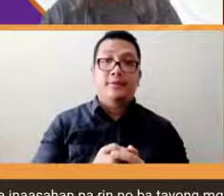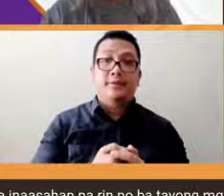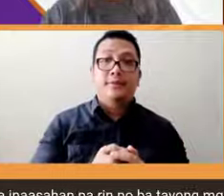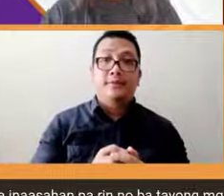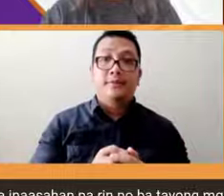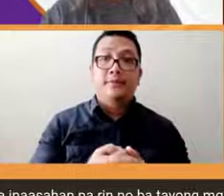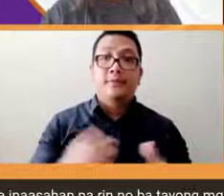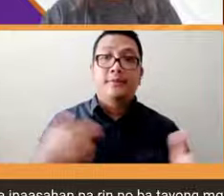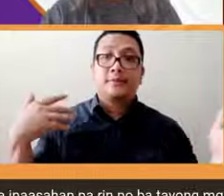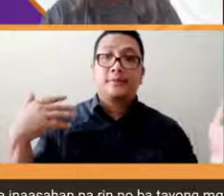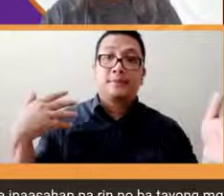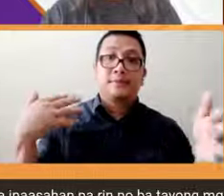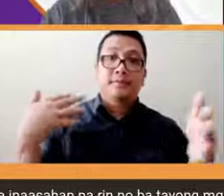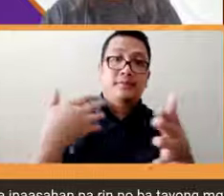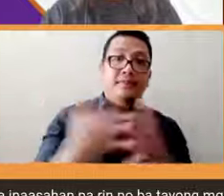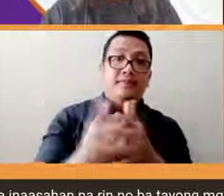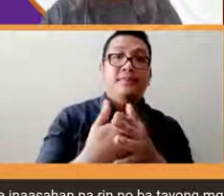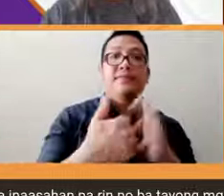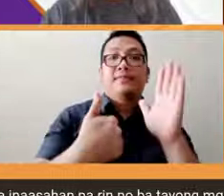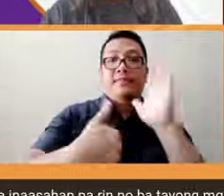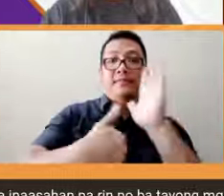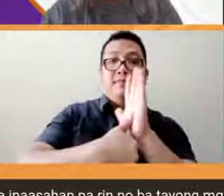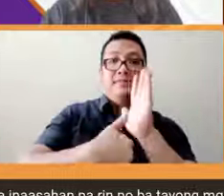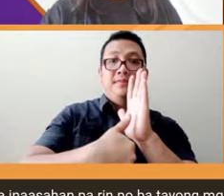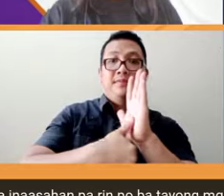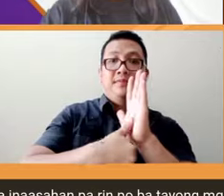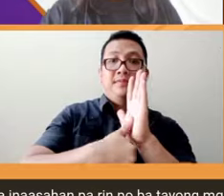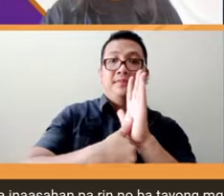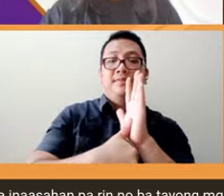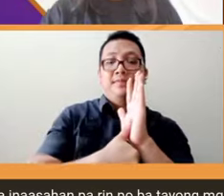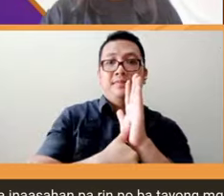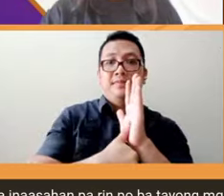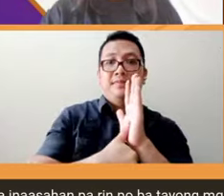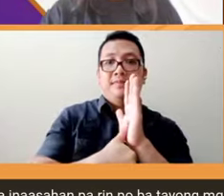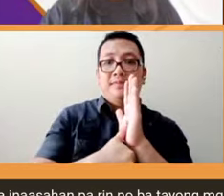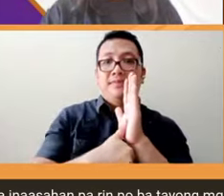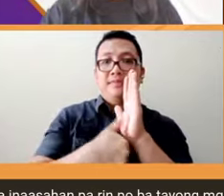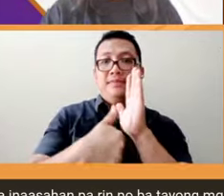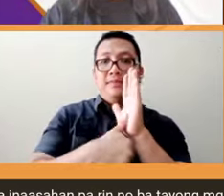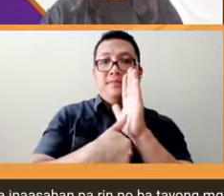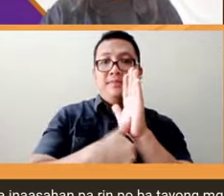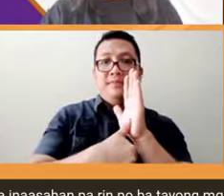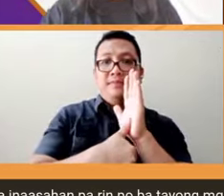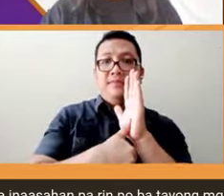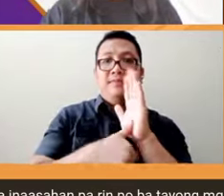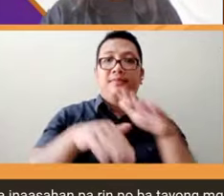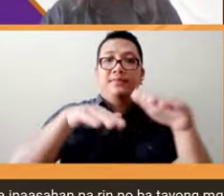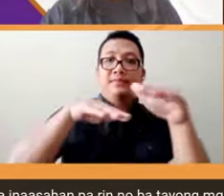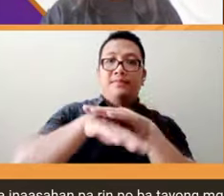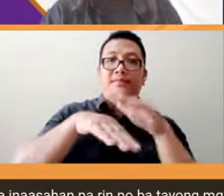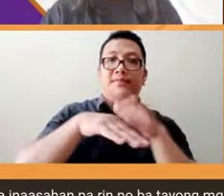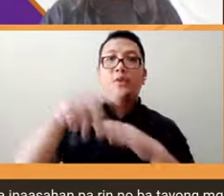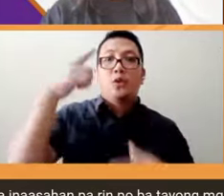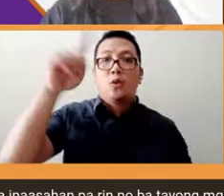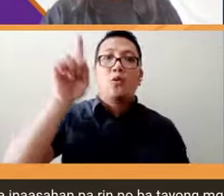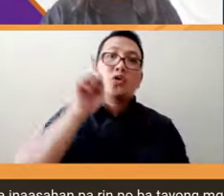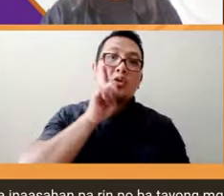nalalapit na eleksyon ay yung accessibility ng ating mga deaf voters